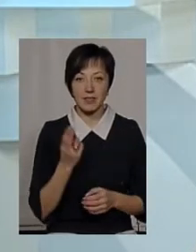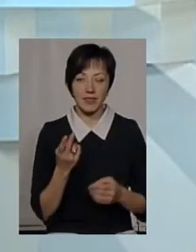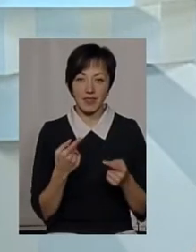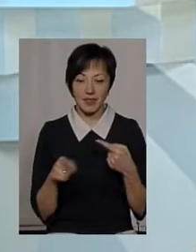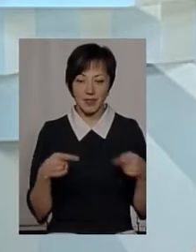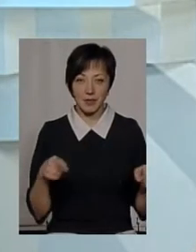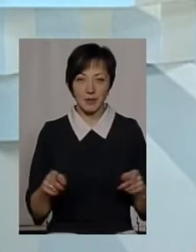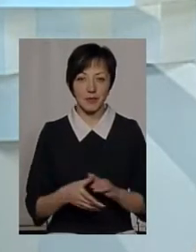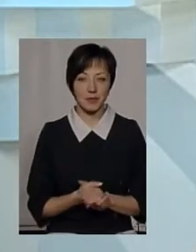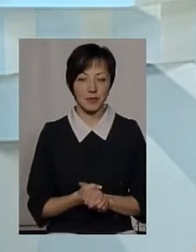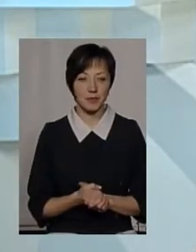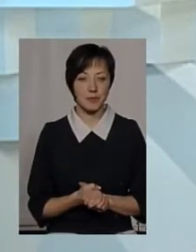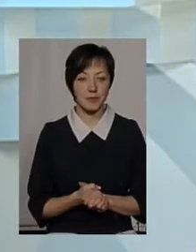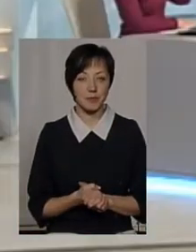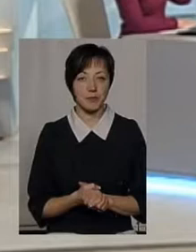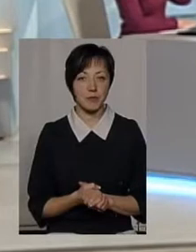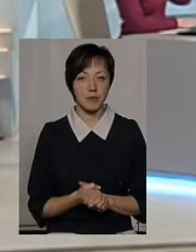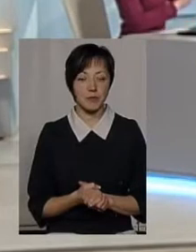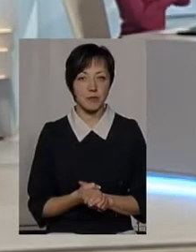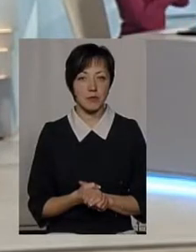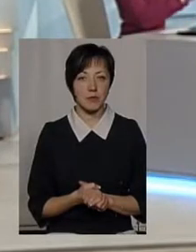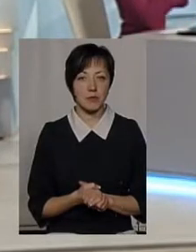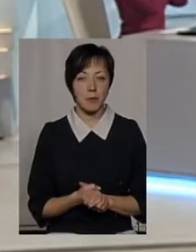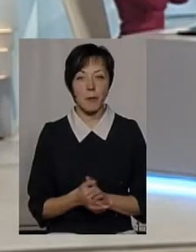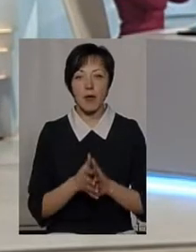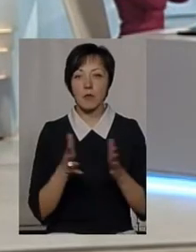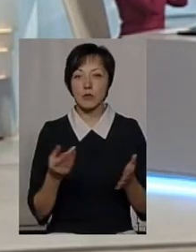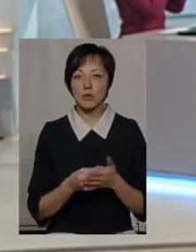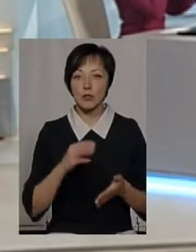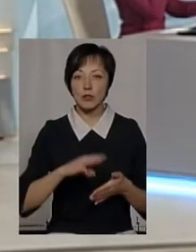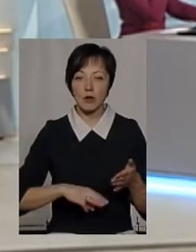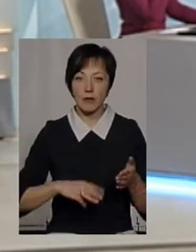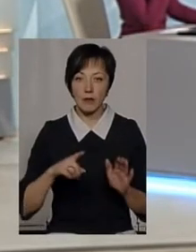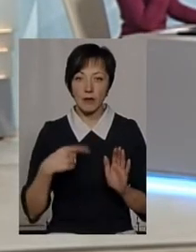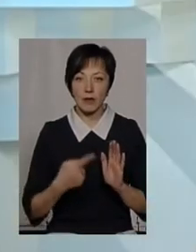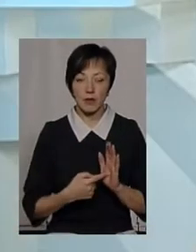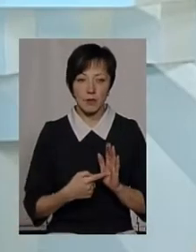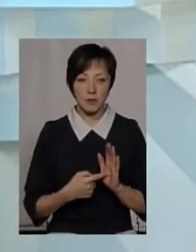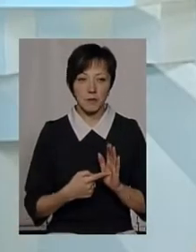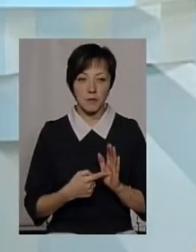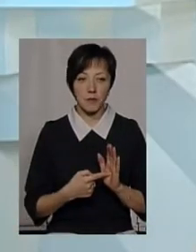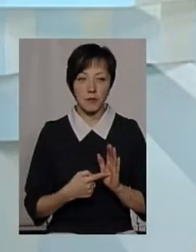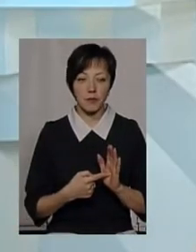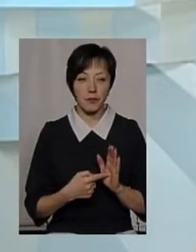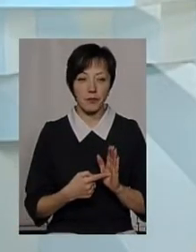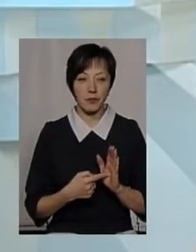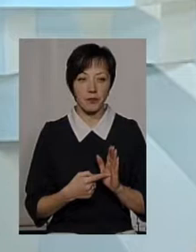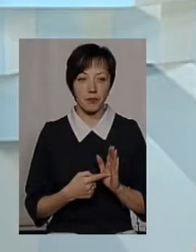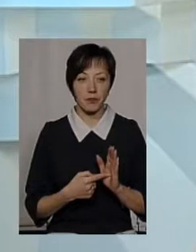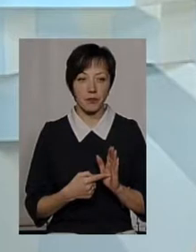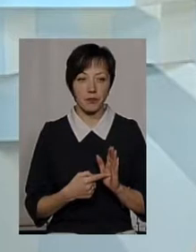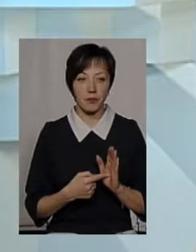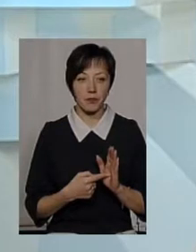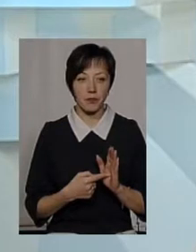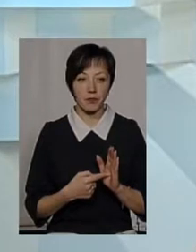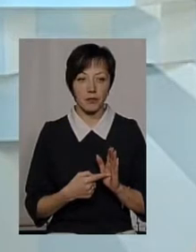самі розумієте, не всі вили і втримаєш. Це зрозуміло. Найбільша сума штрафу? От якщо така кількість раків, наприклад, 2